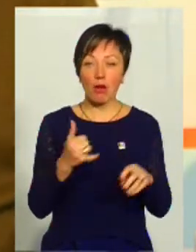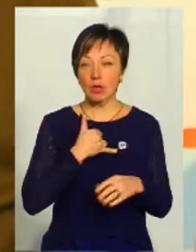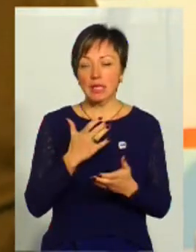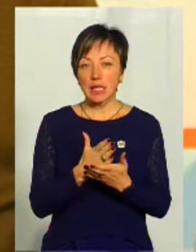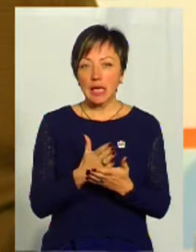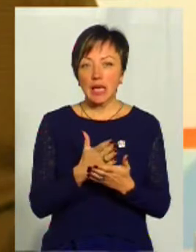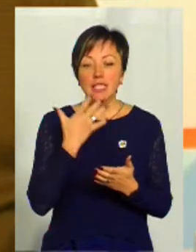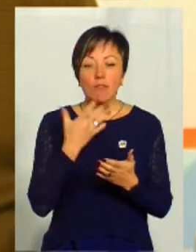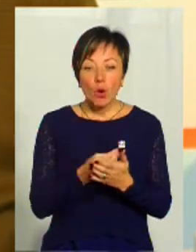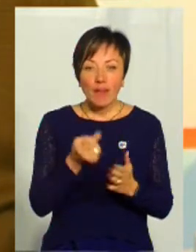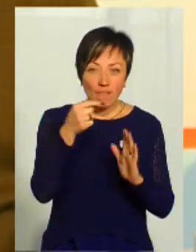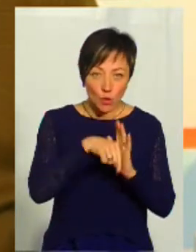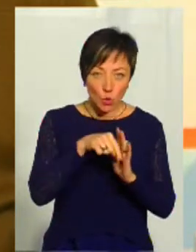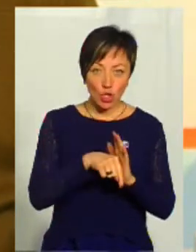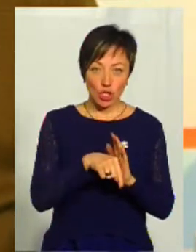фільтри внутрішні.